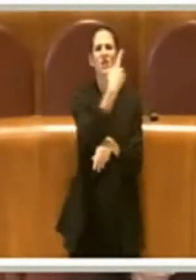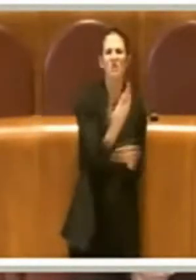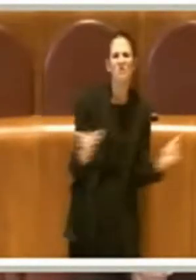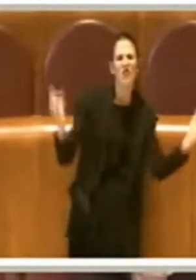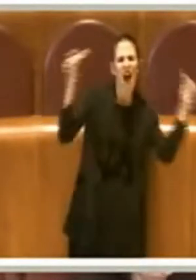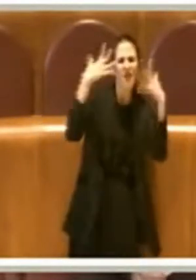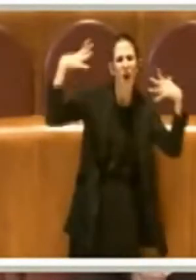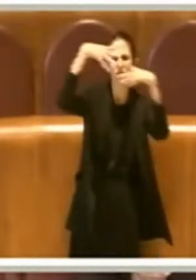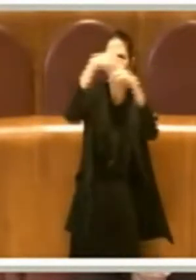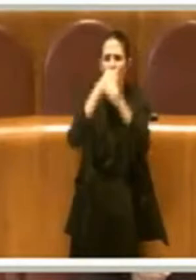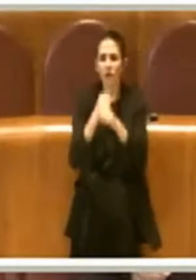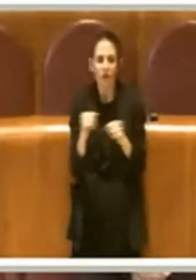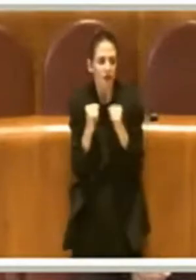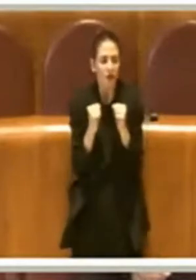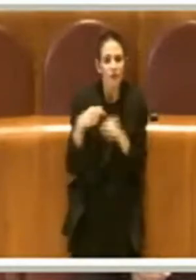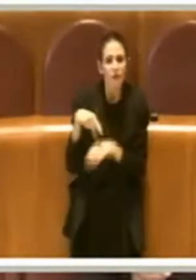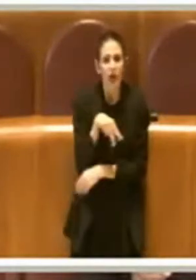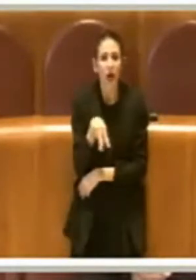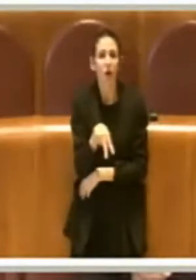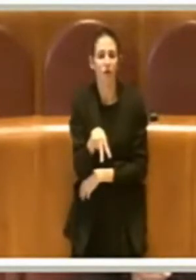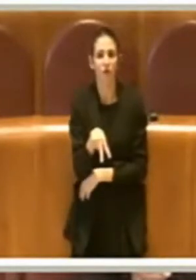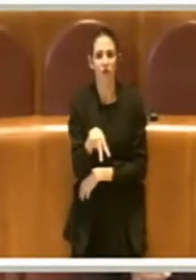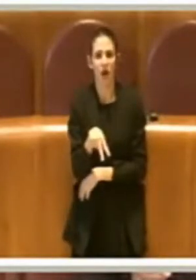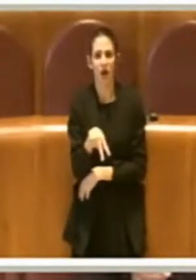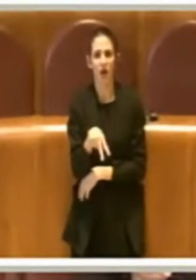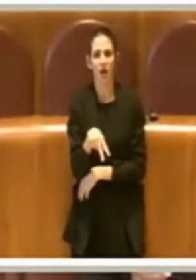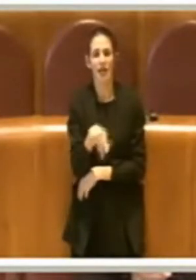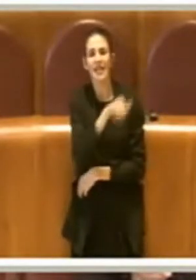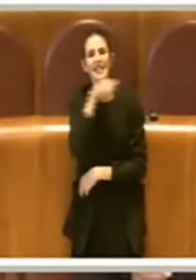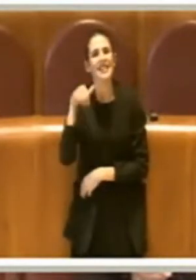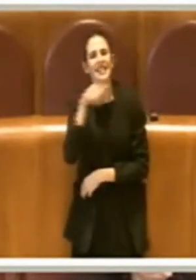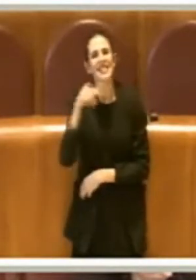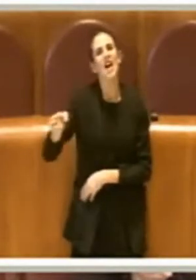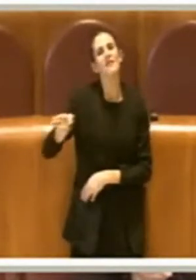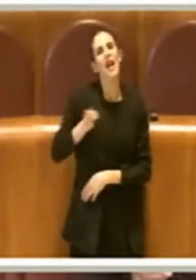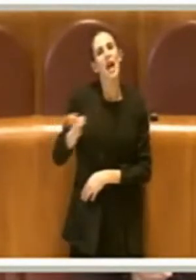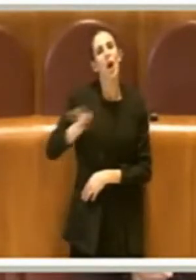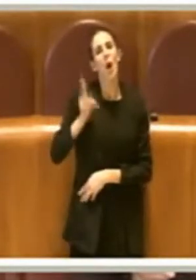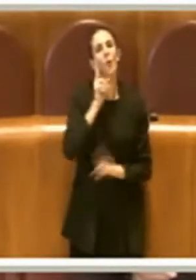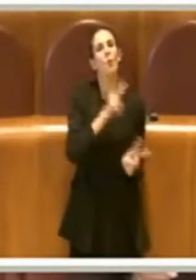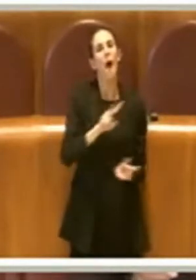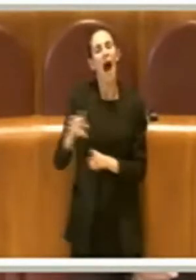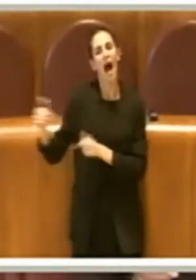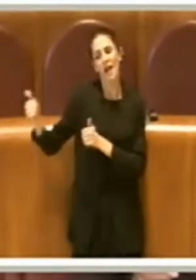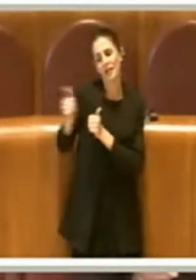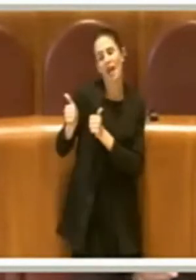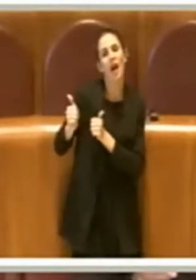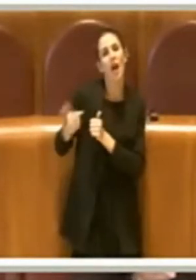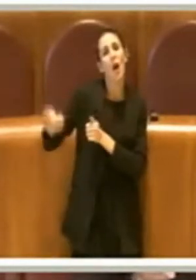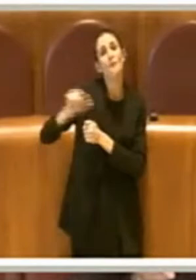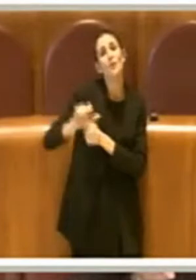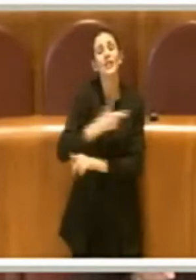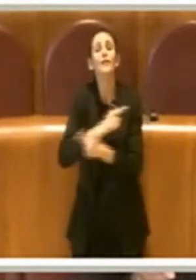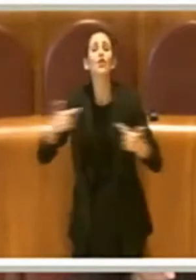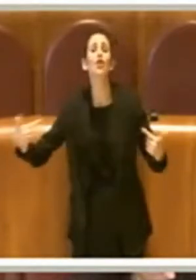al buio, hanno paura, si faranno la guardia del corpo perché non c'è un presidio di legalità o di sicurezza.